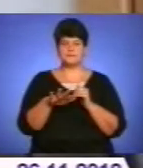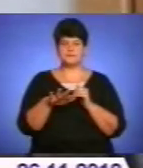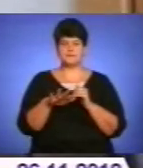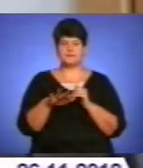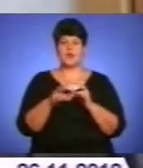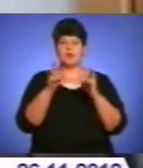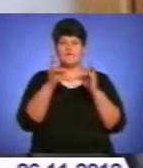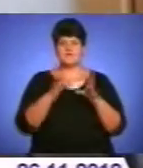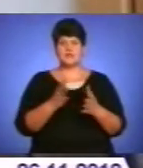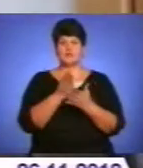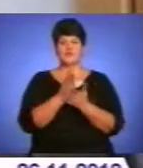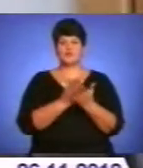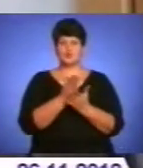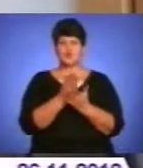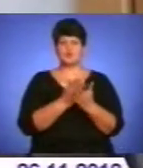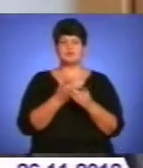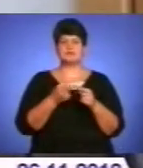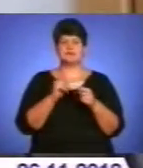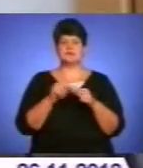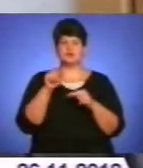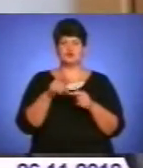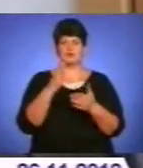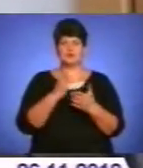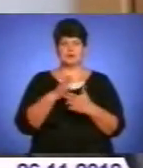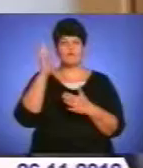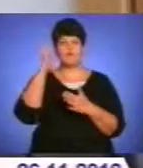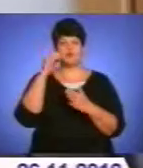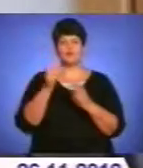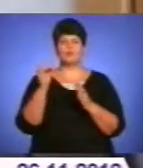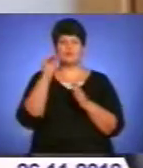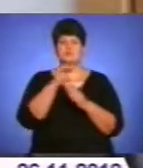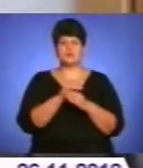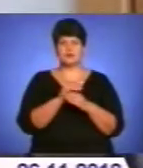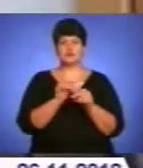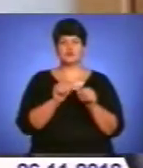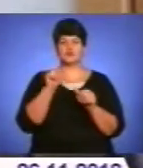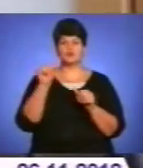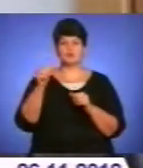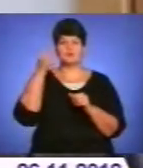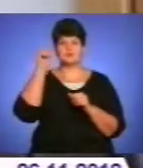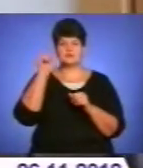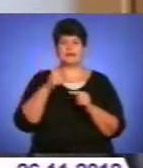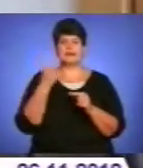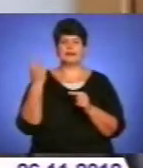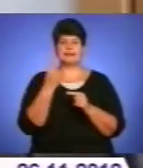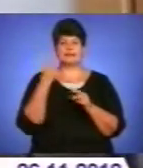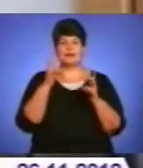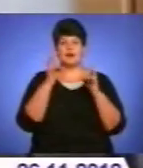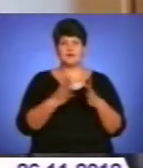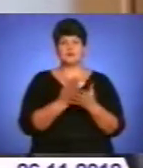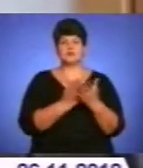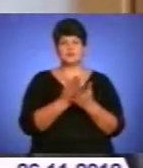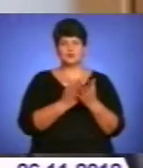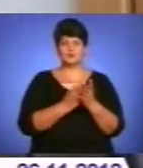Аварійне обслуговування – це те, що на сьогоднішній день сидить в тарифі на водопостачання. І, зокрема, ви знаєте, що єдина аварійна служба в місті Тернополі